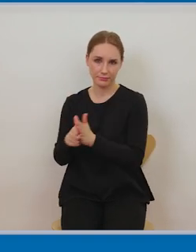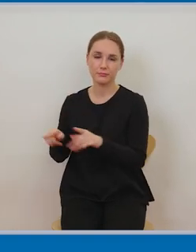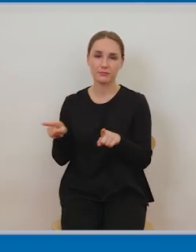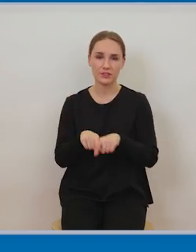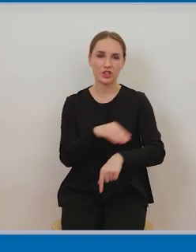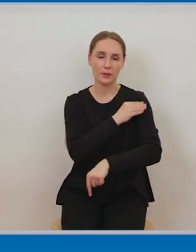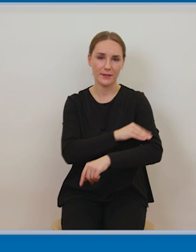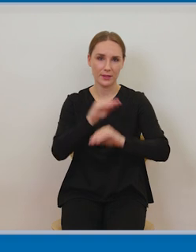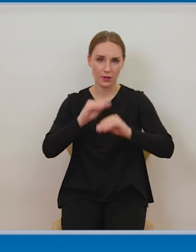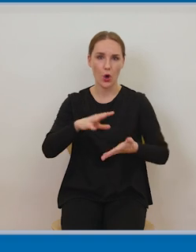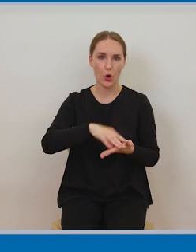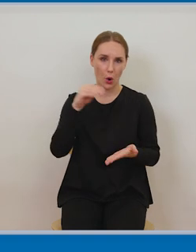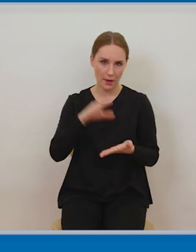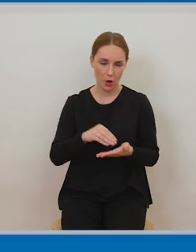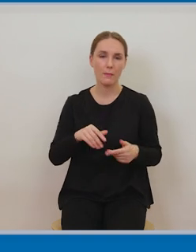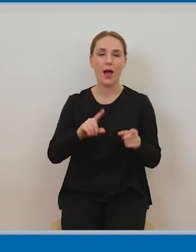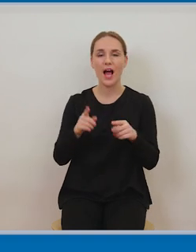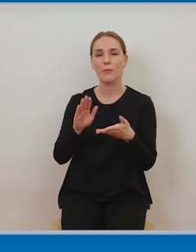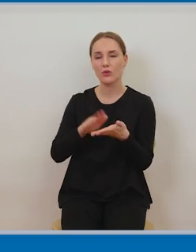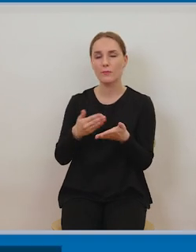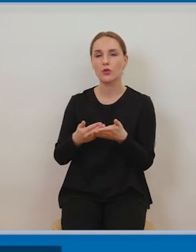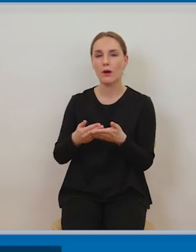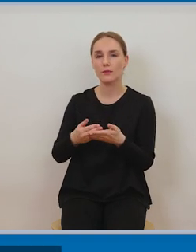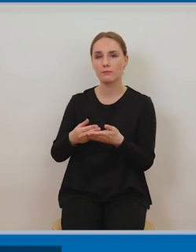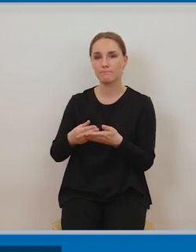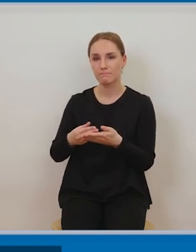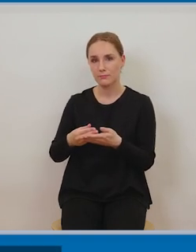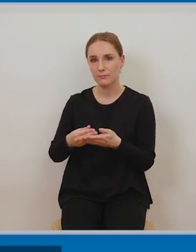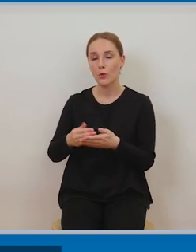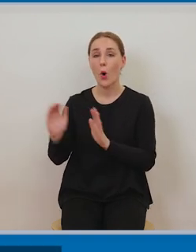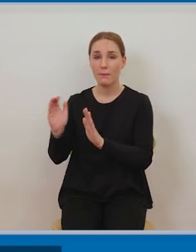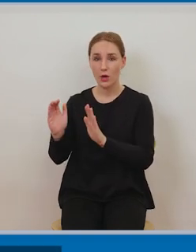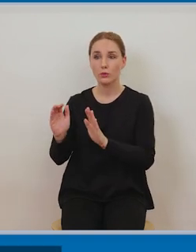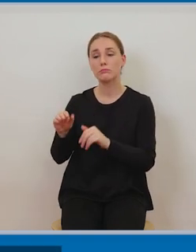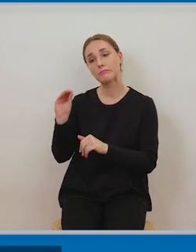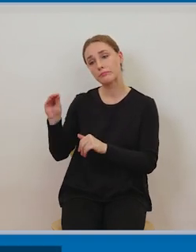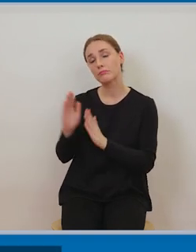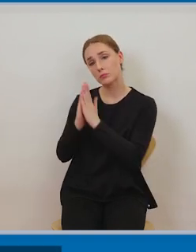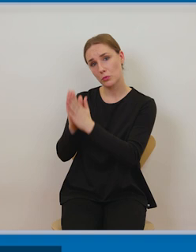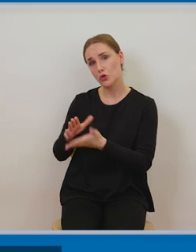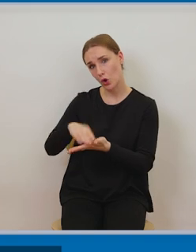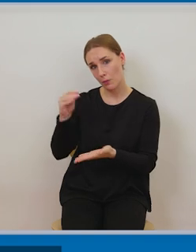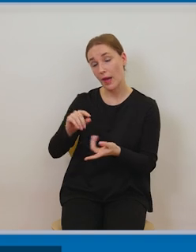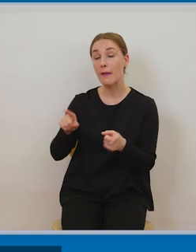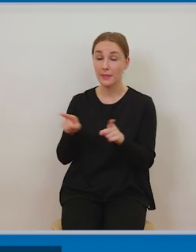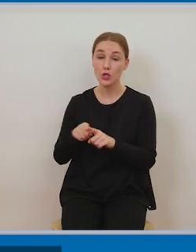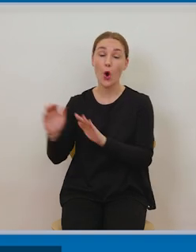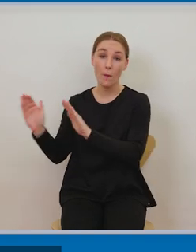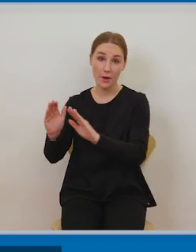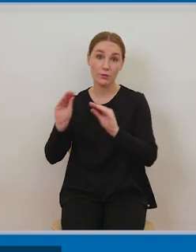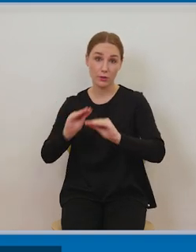przepis pozwala na dokonywanie wszelkich zmian, tyle tylko, że one muszą być dostosowane do danego rodzaju